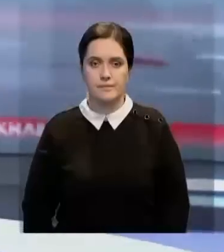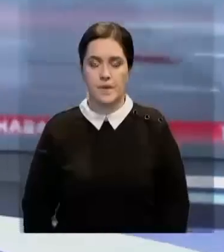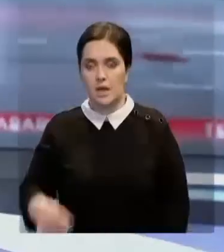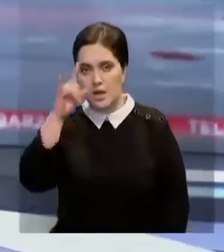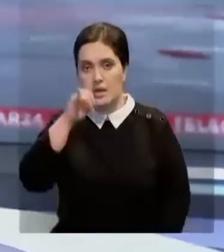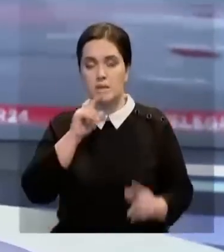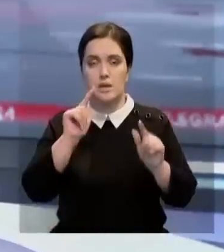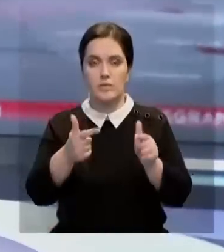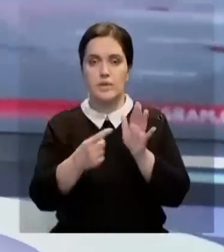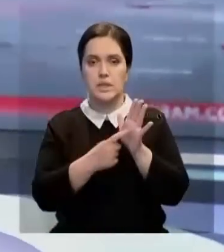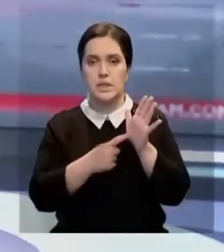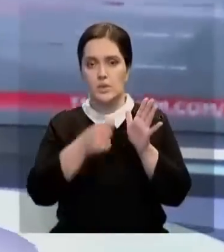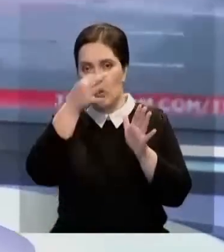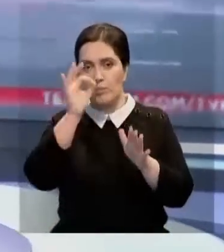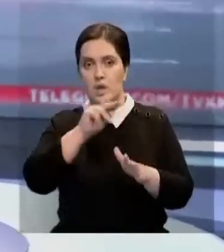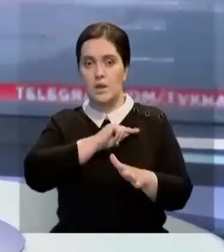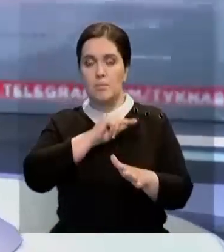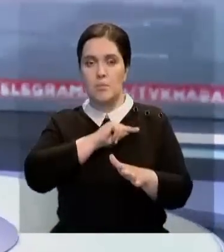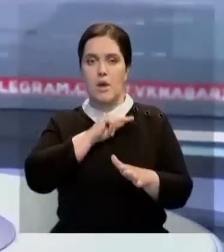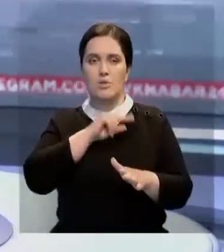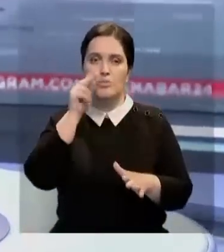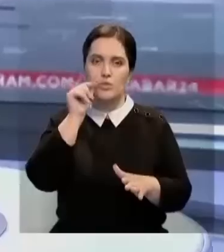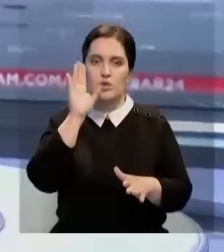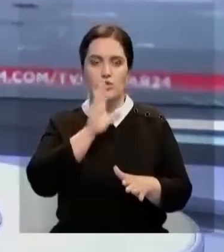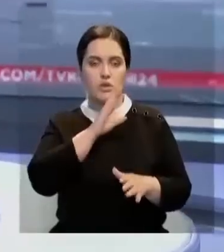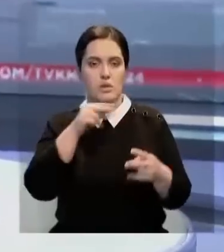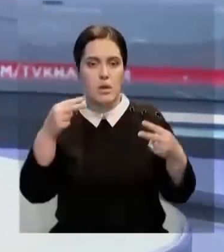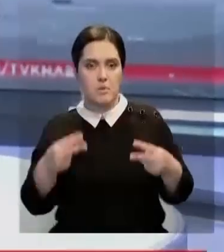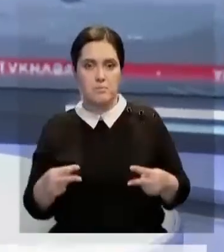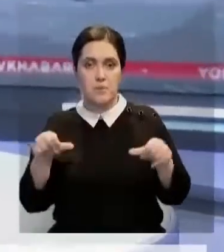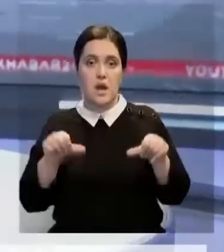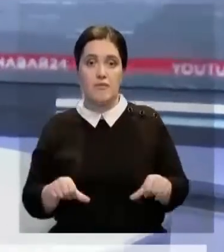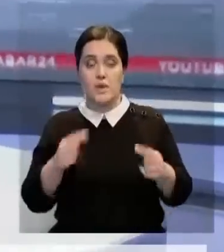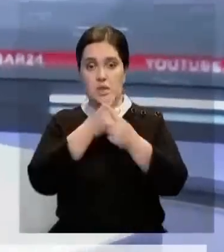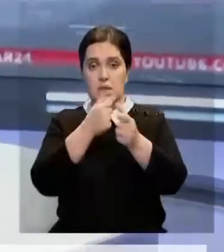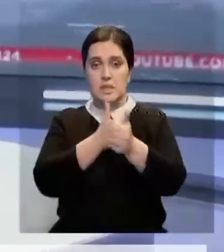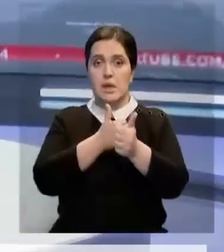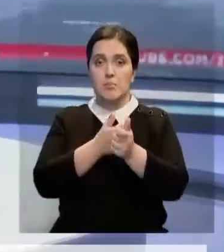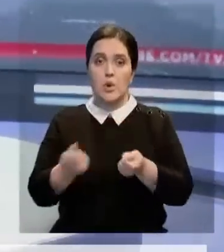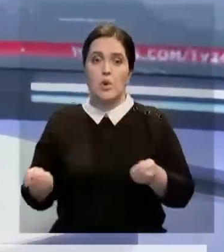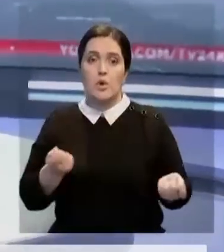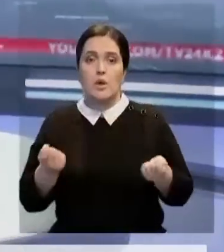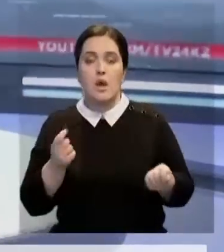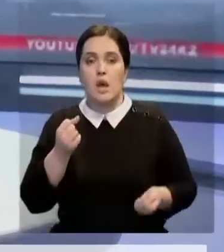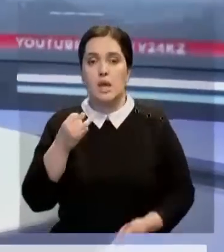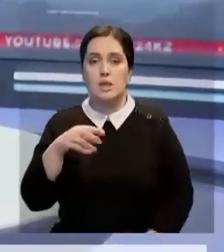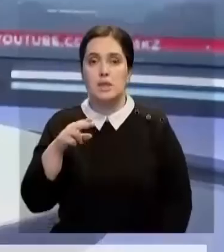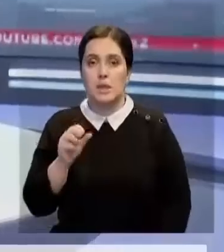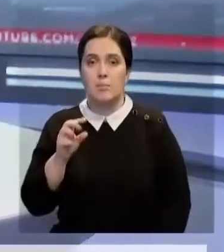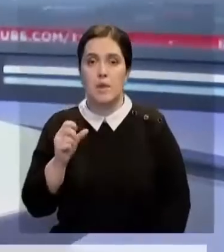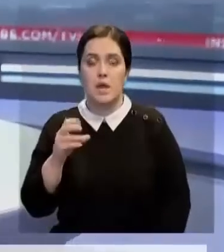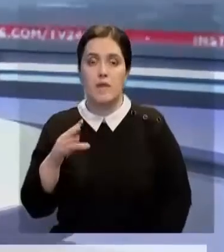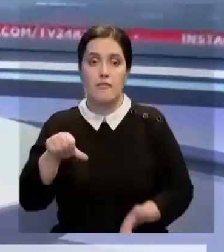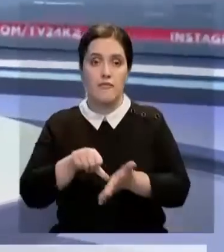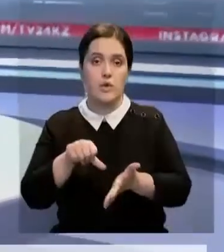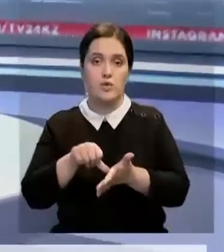Казахстан готов делиться опытом работы в сфере гендерного равенства. Об этом заявила заместитель руководителя администрации президента Аида Палаева, выступая